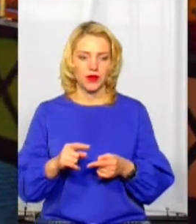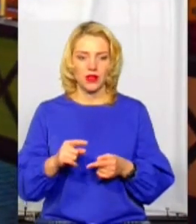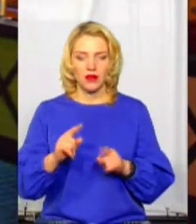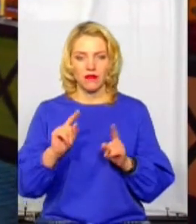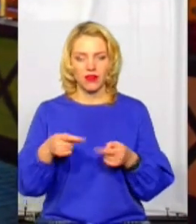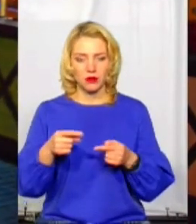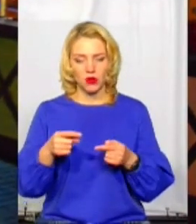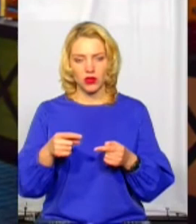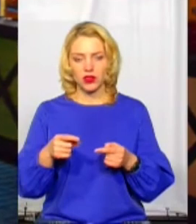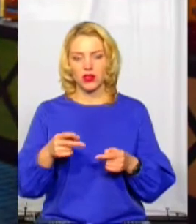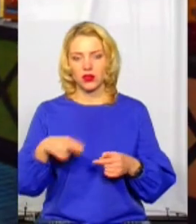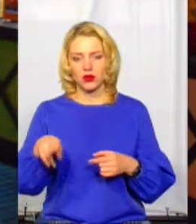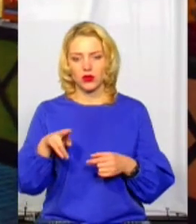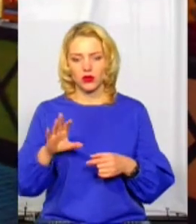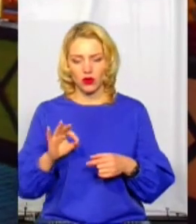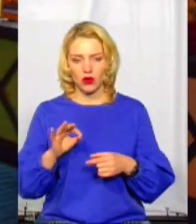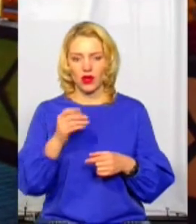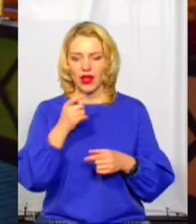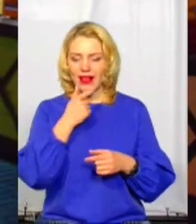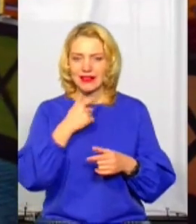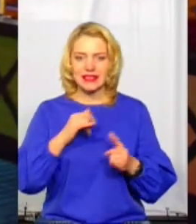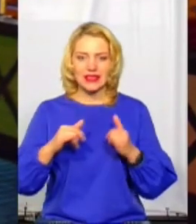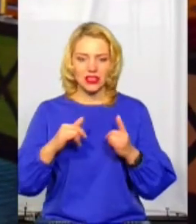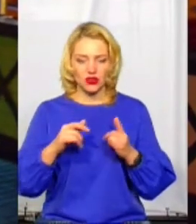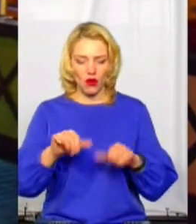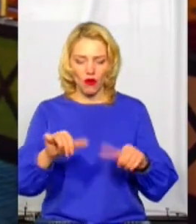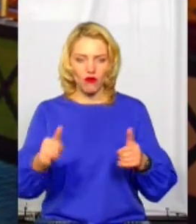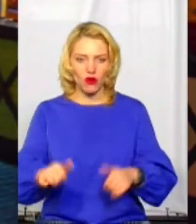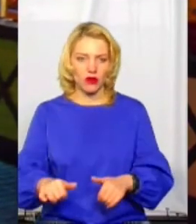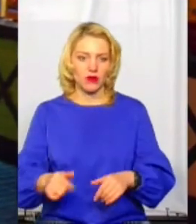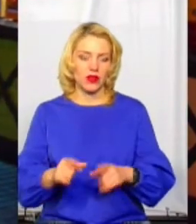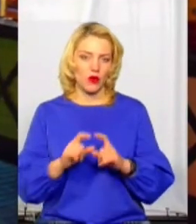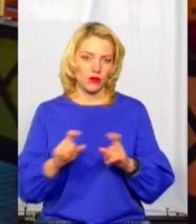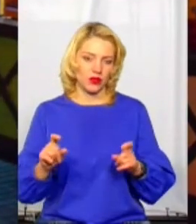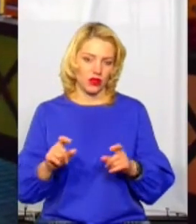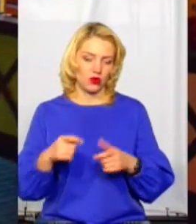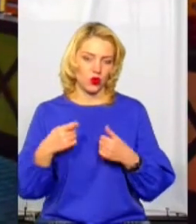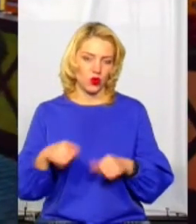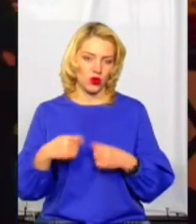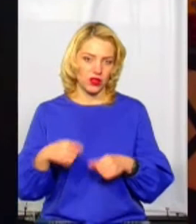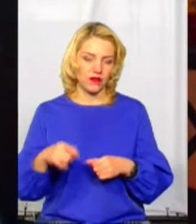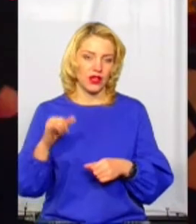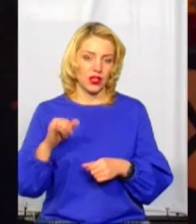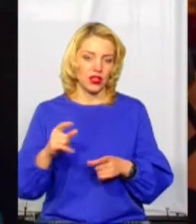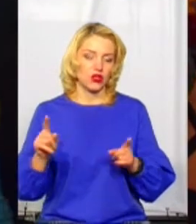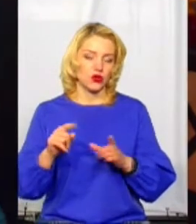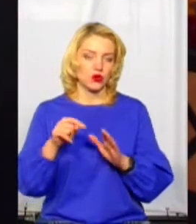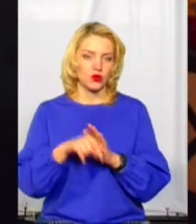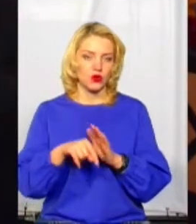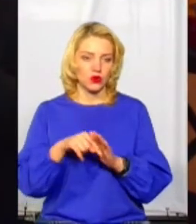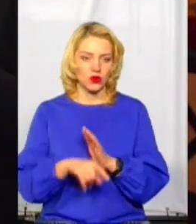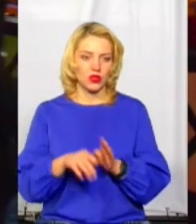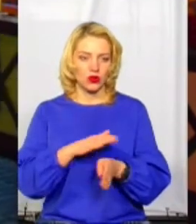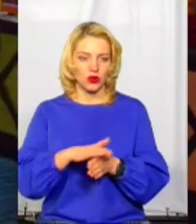вимоги до естетичного оформлення об'єкту торгівлі і безпосередньо, що стосується дотримання